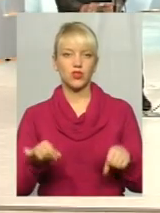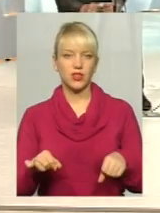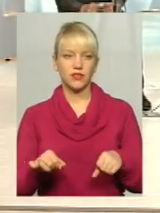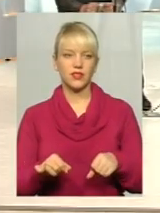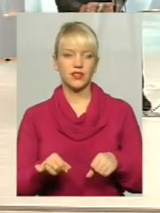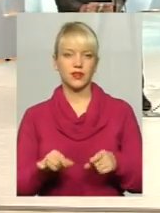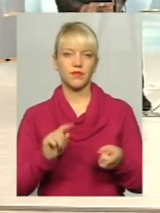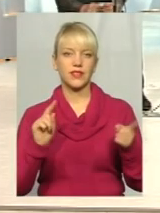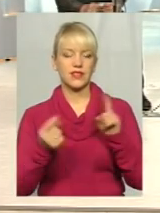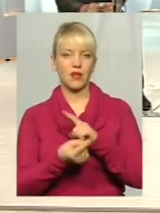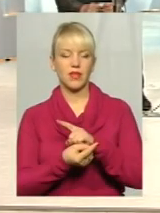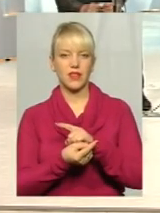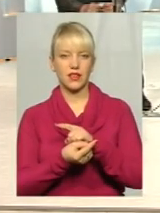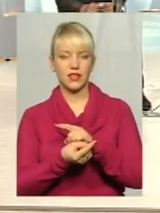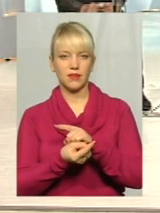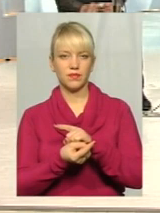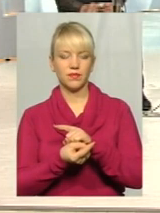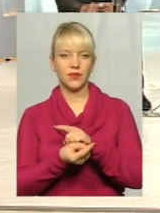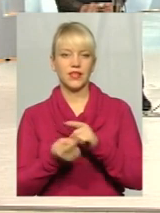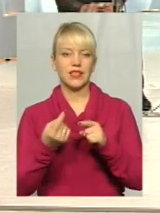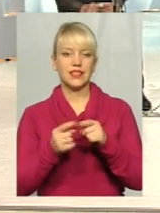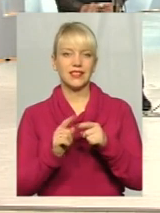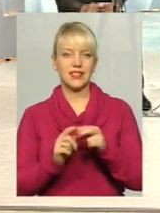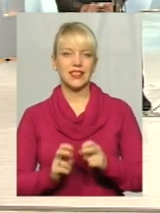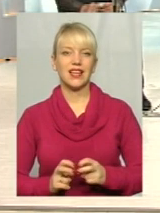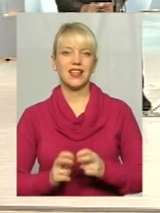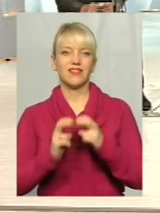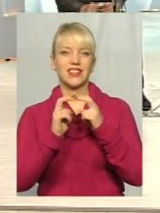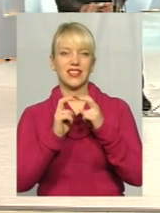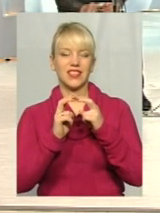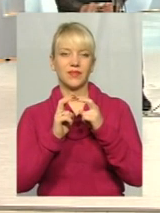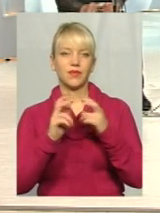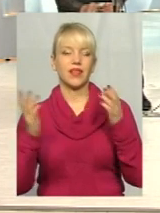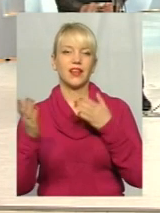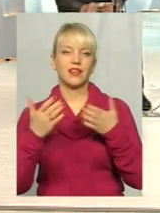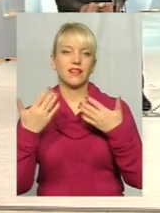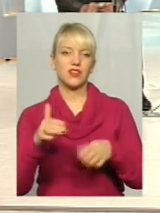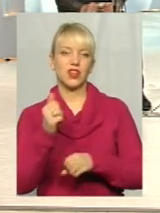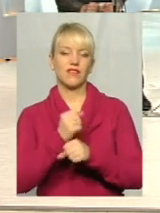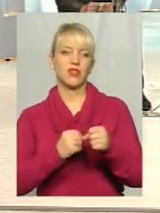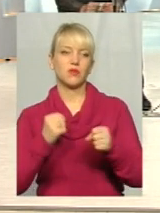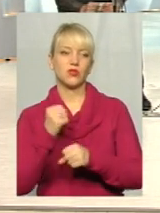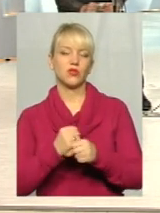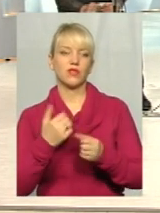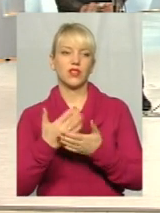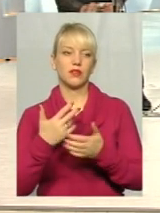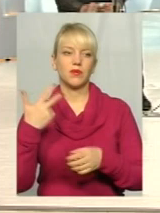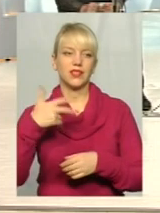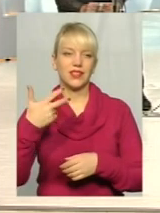замінити ті ліфти, які вже відпрацювали, 30